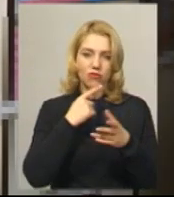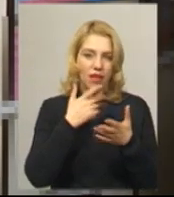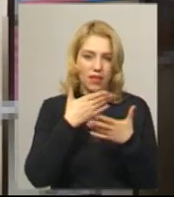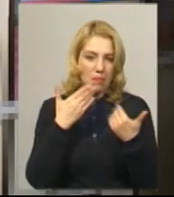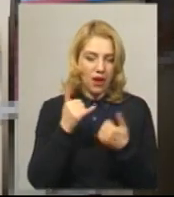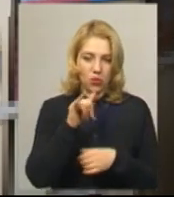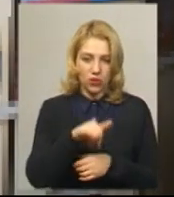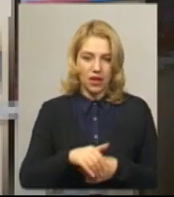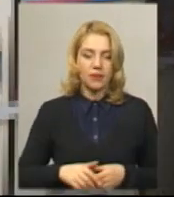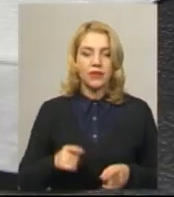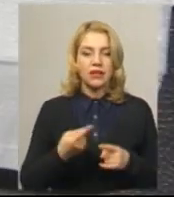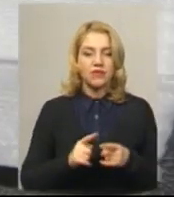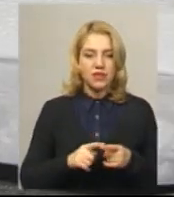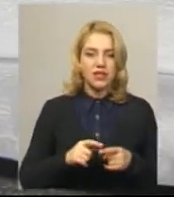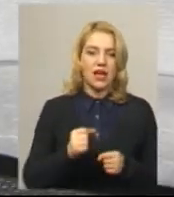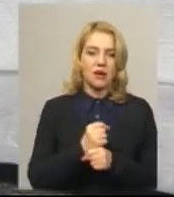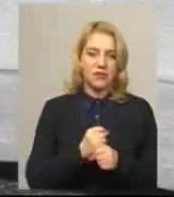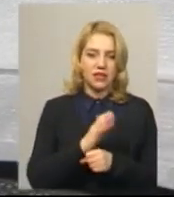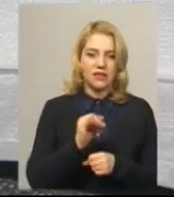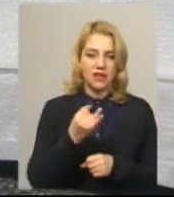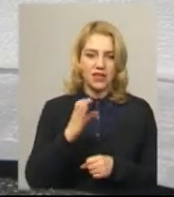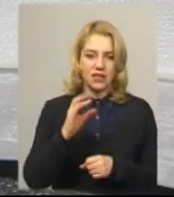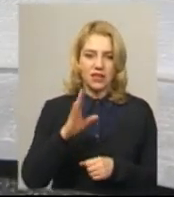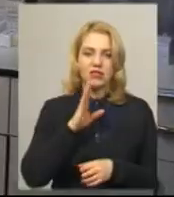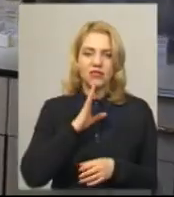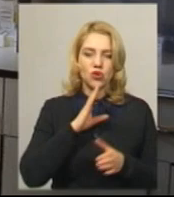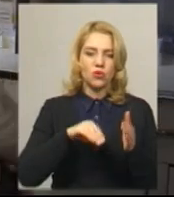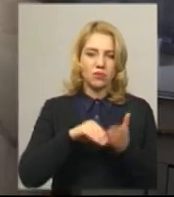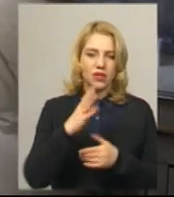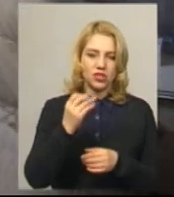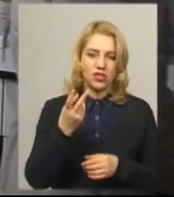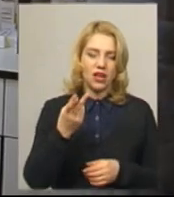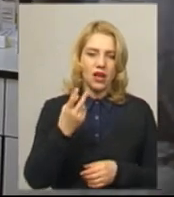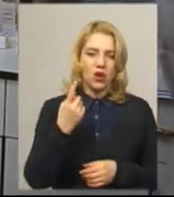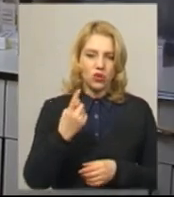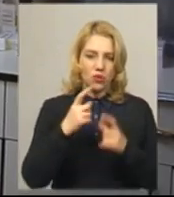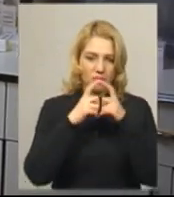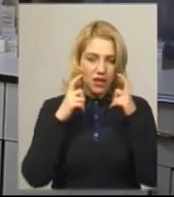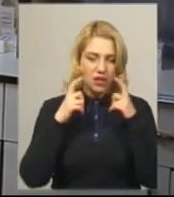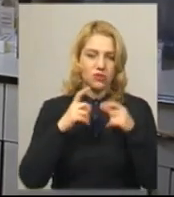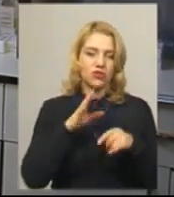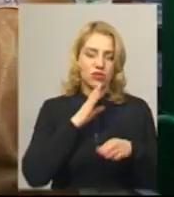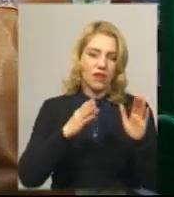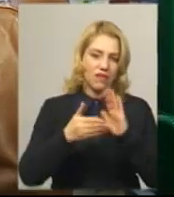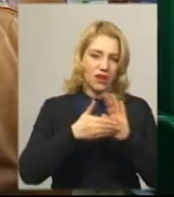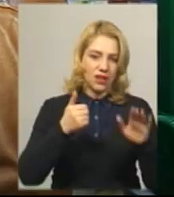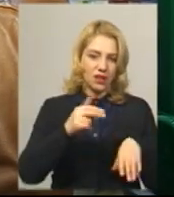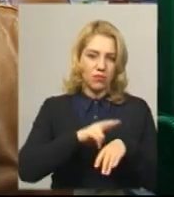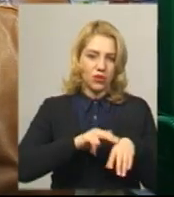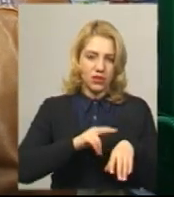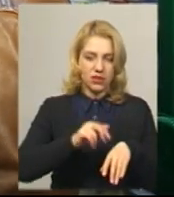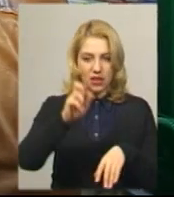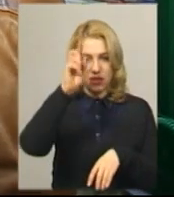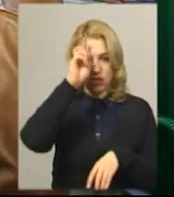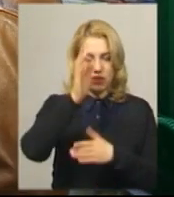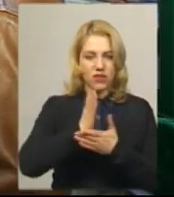ж аптеці на вулиці Вайсера ще одна хмельничанка купила дві маски. Спілкуватися на камеру відмовились. Жінка викликала правоохоронців та представника державної